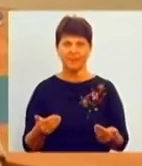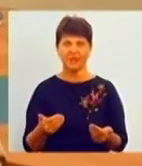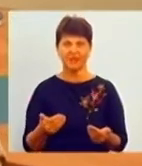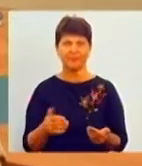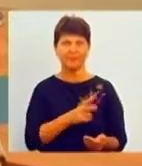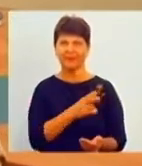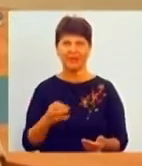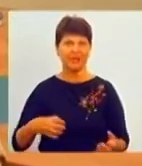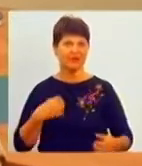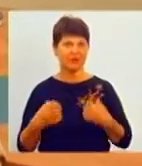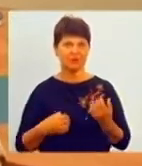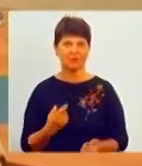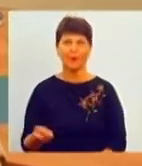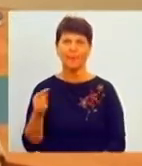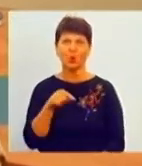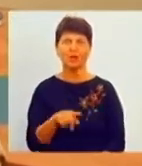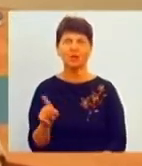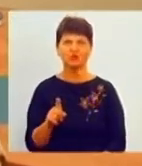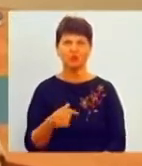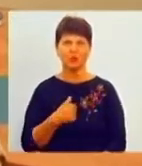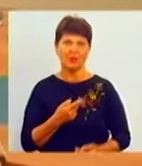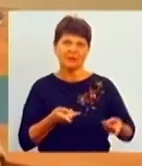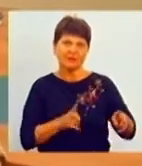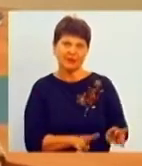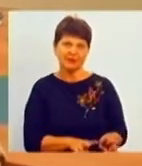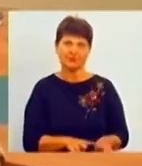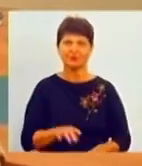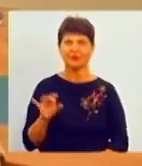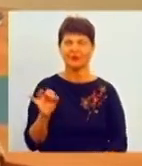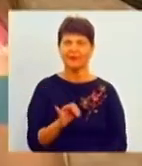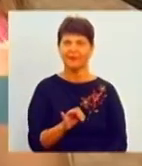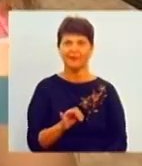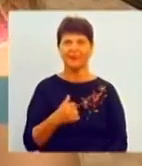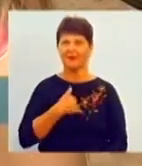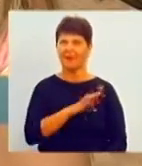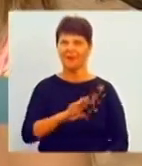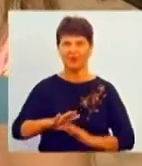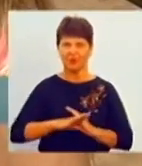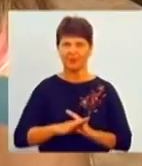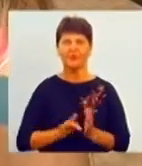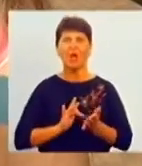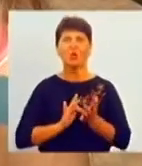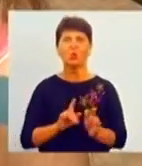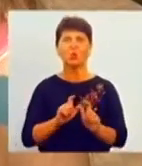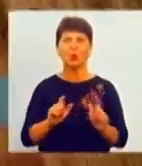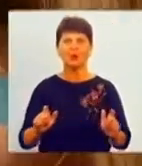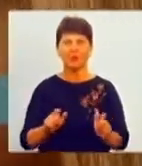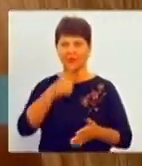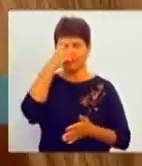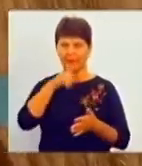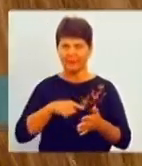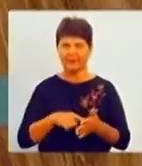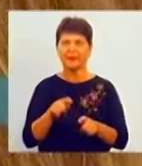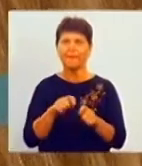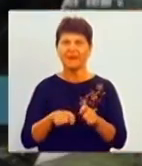хвилюємося про те, що нас залишуть і нам не допоможуть. Туроператор має бути надійним та перевіреним,